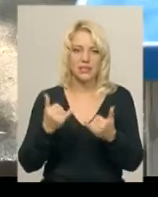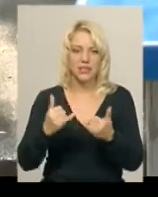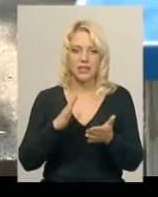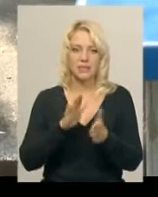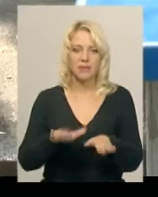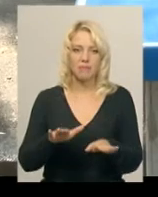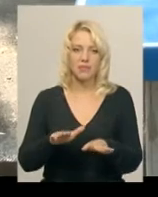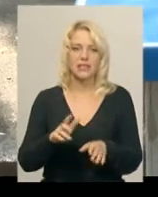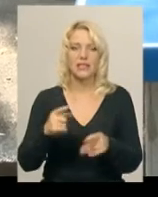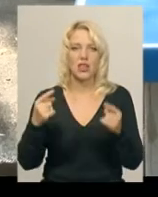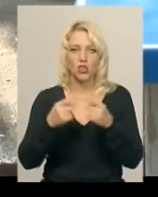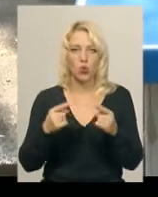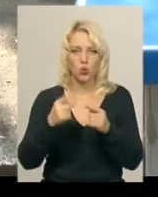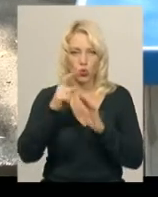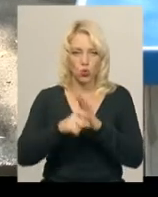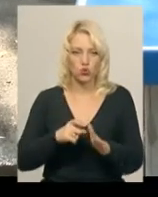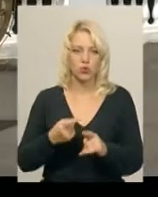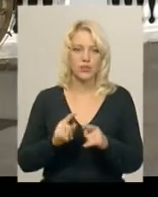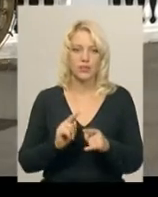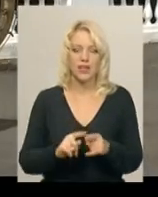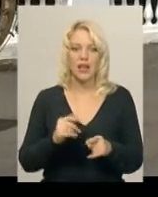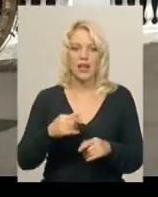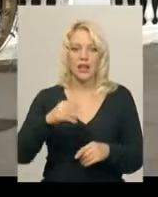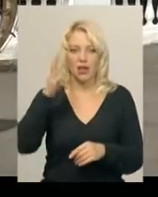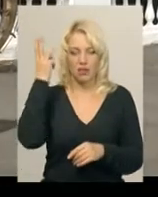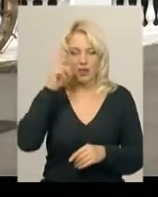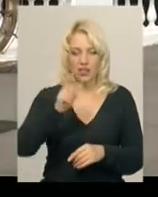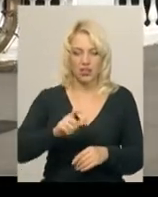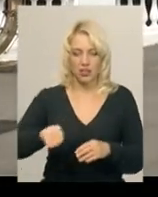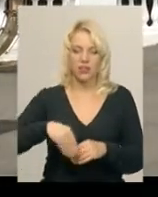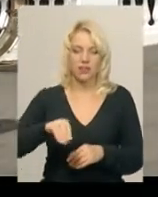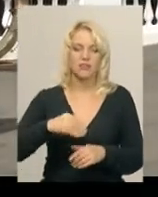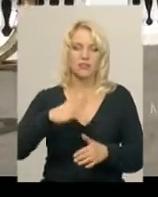розташування поки уточнюється. Хмельячанин Михайло тенісним столом задоволений.